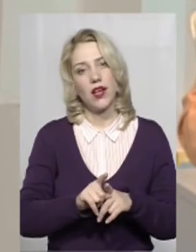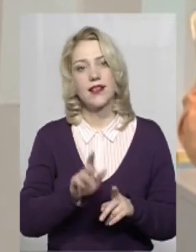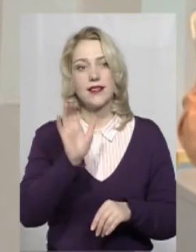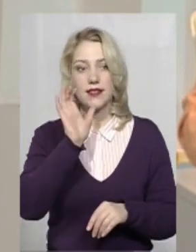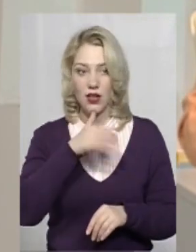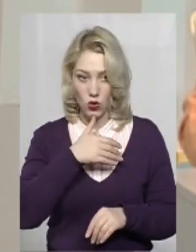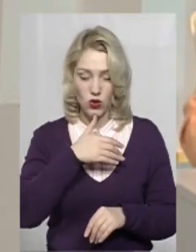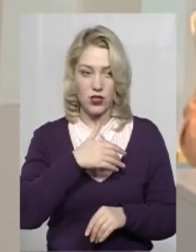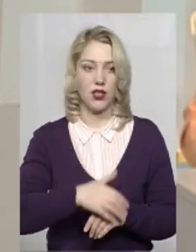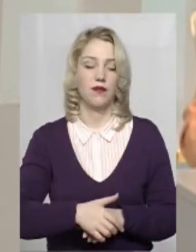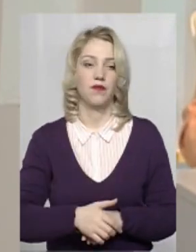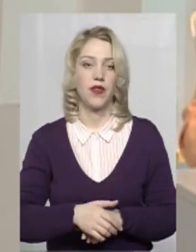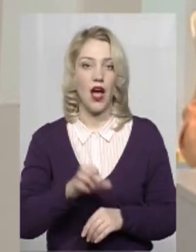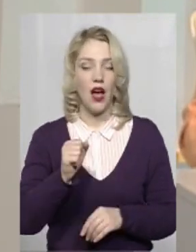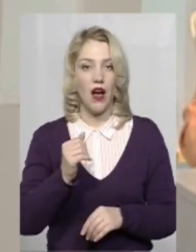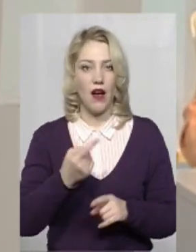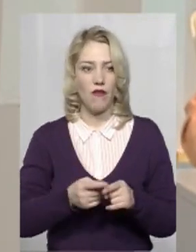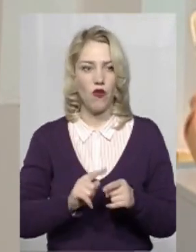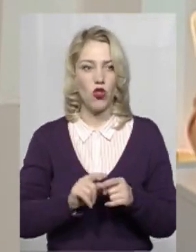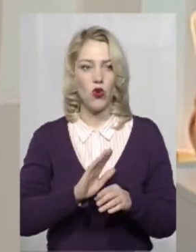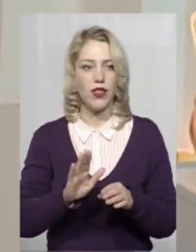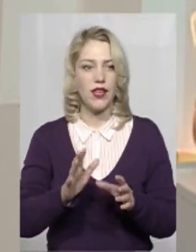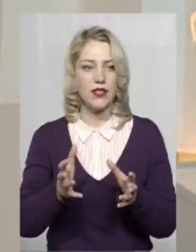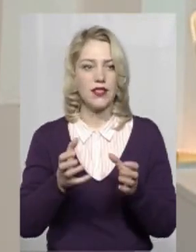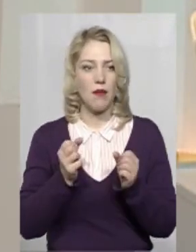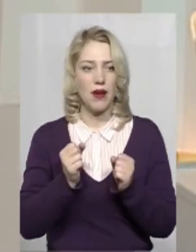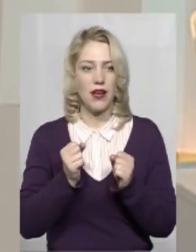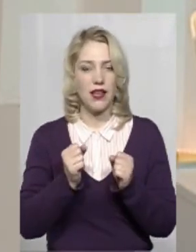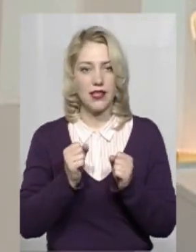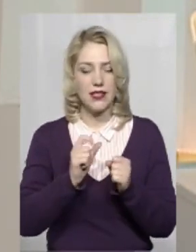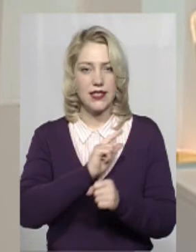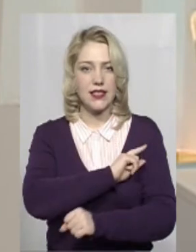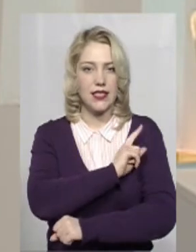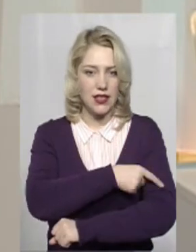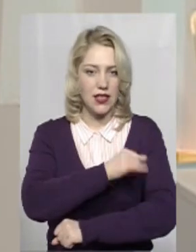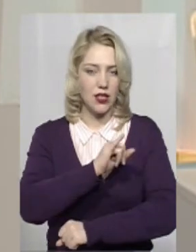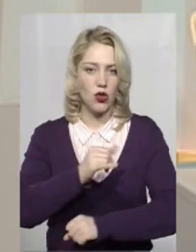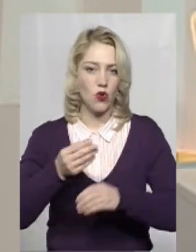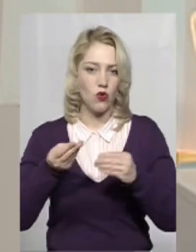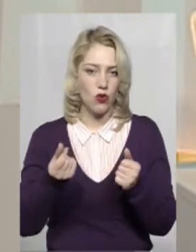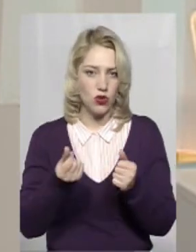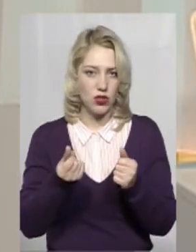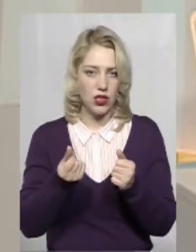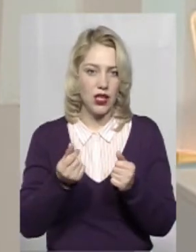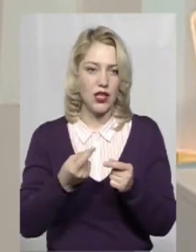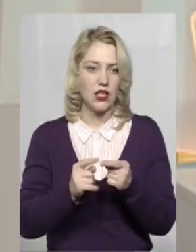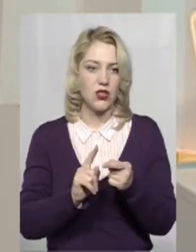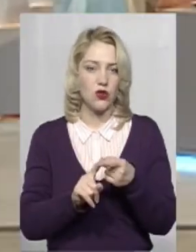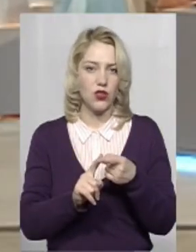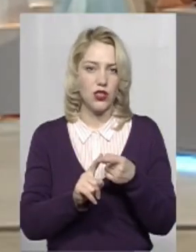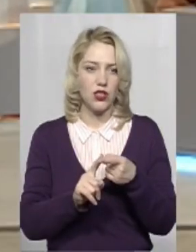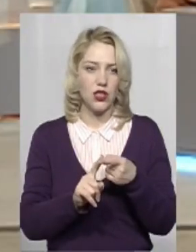серйозне. Воно не забере сили і кошти з тої